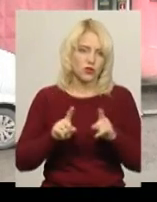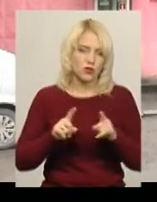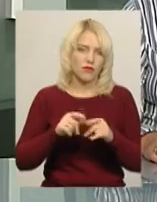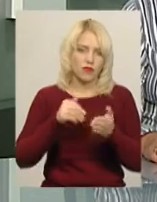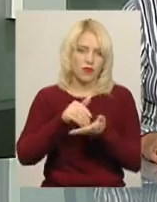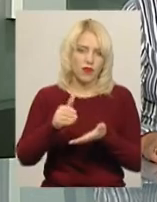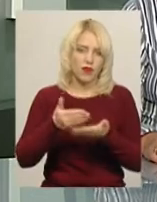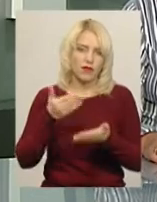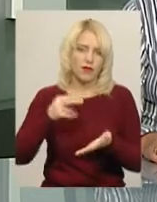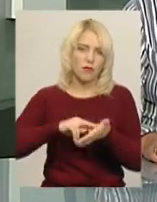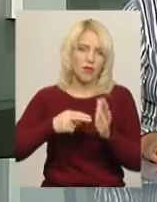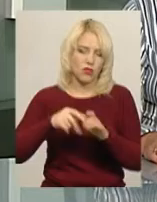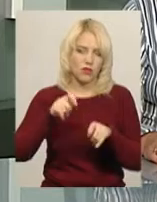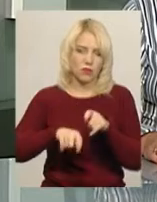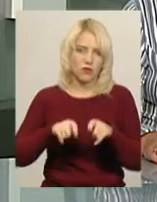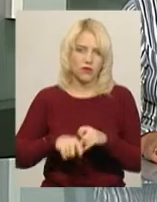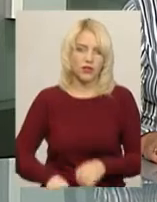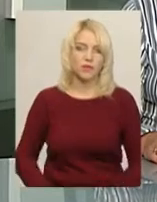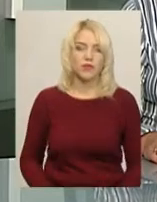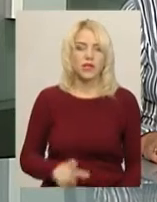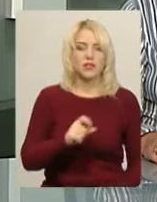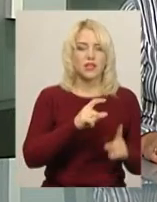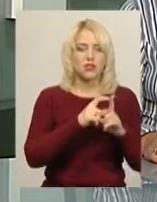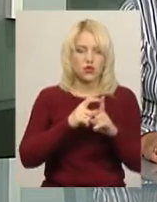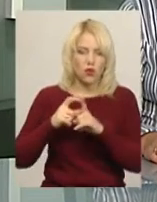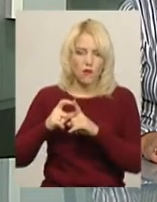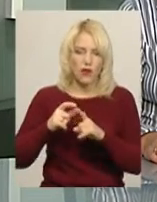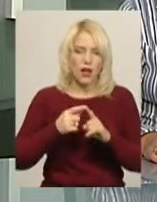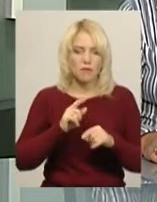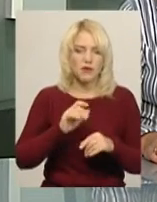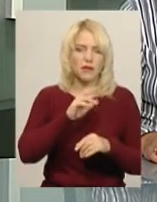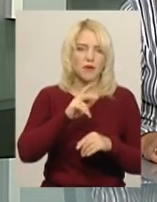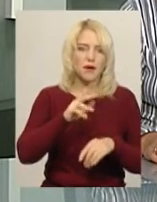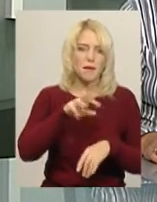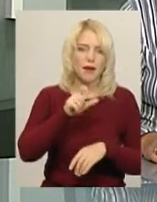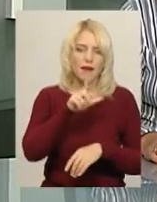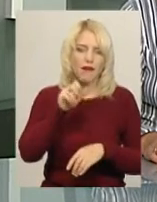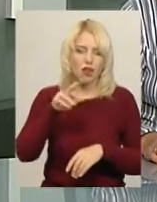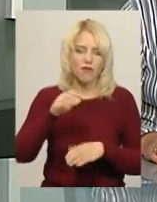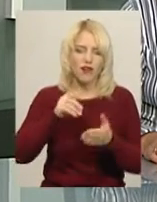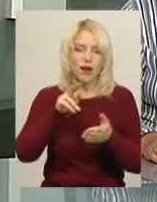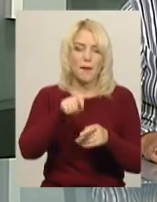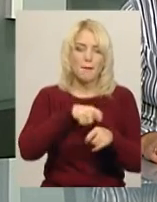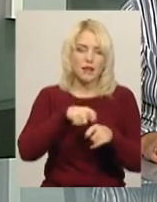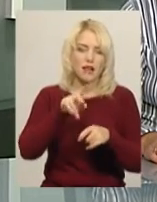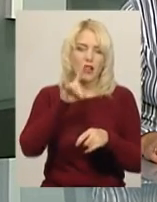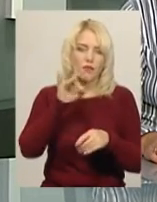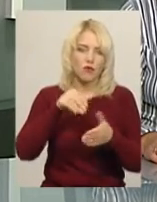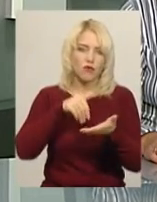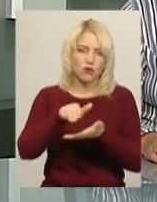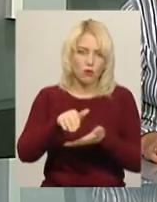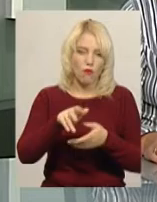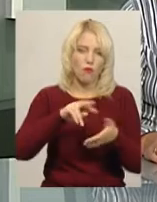За словами Володимира Михайлова, матеріали про відмову у проведенні планової перевірки будуть направлені до поліції